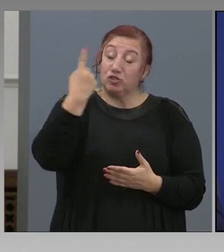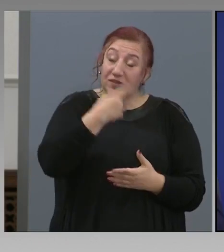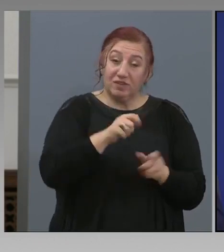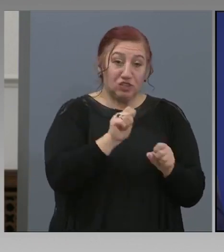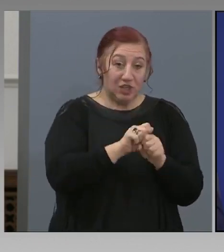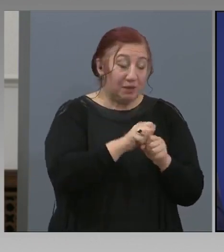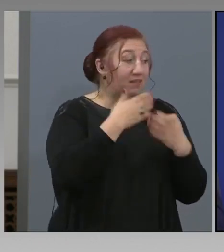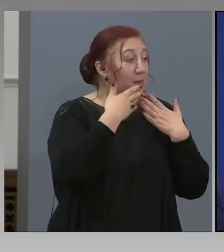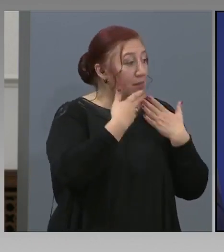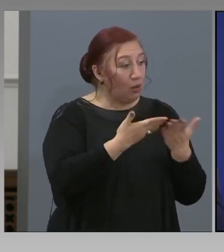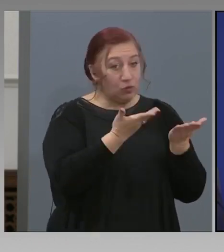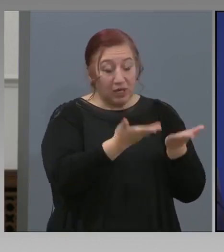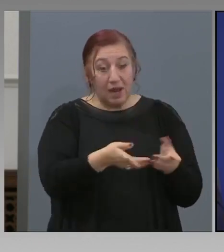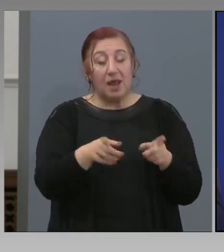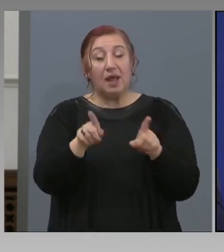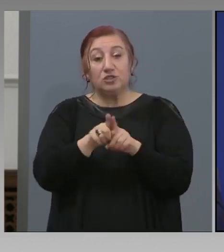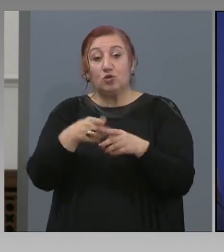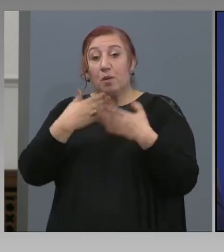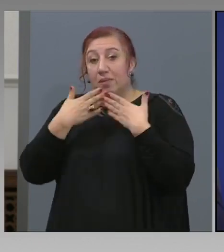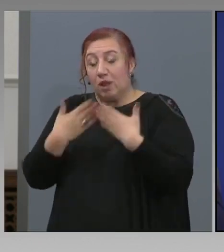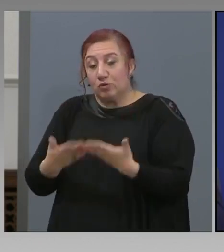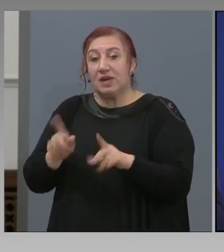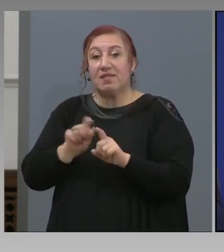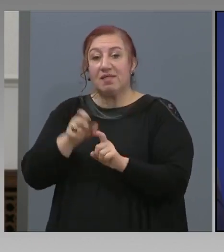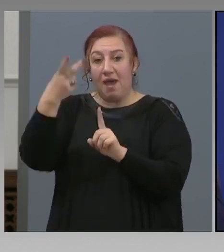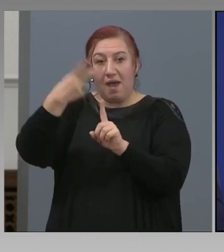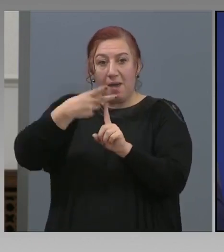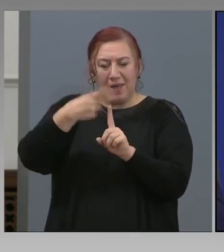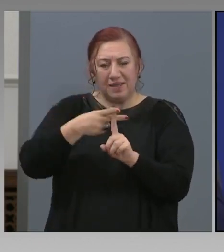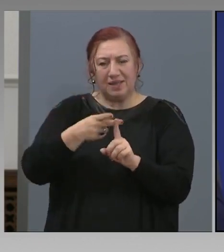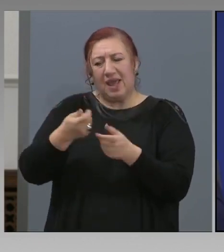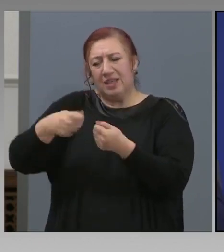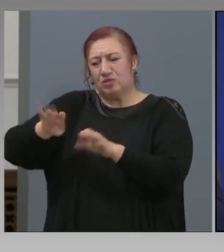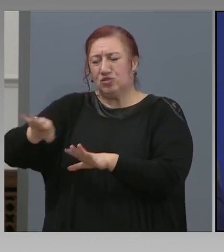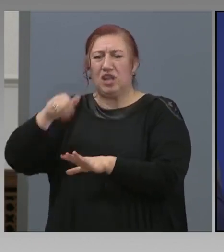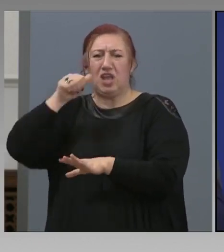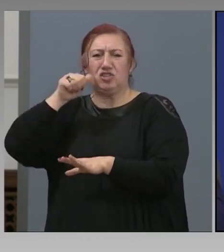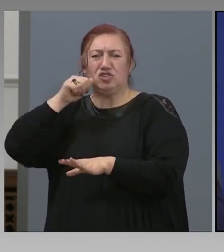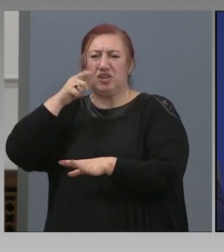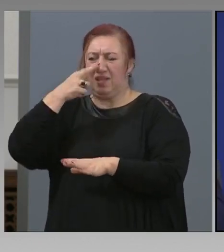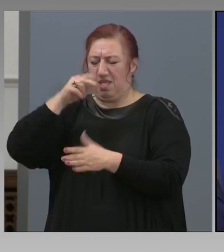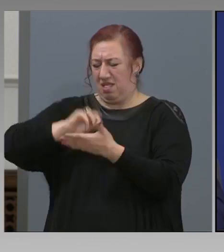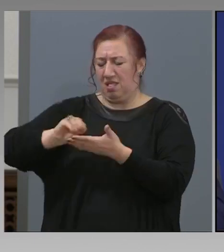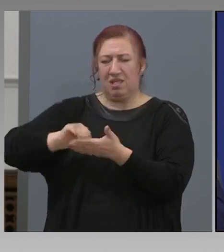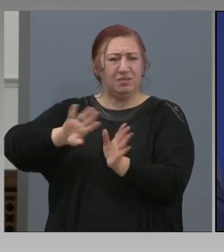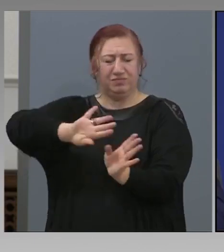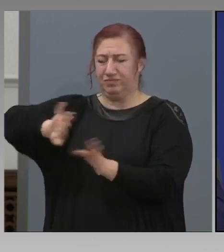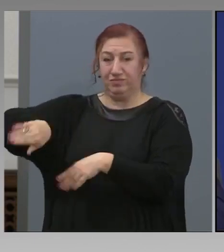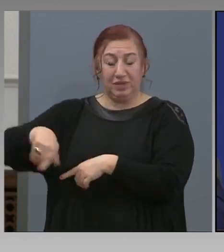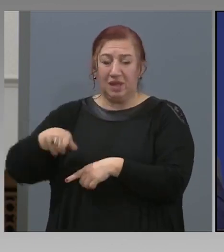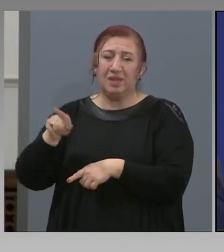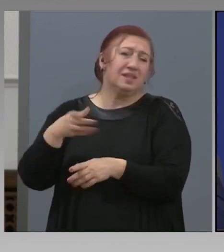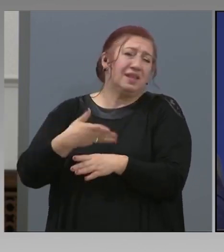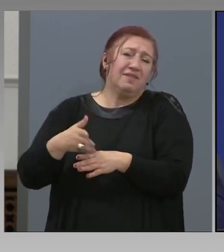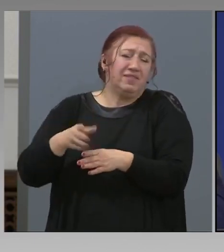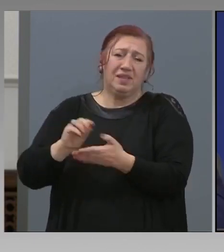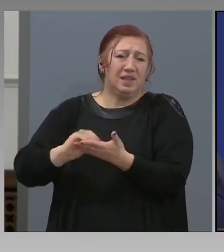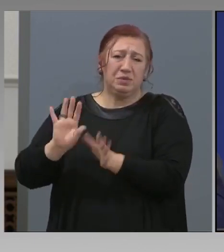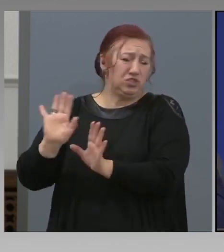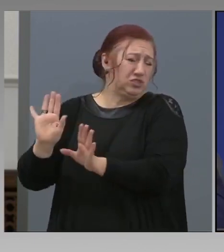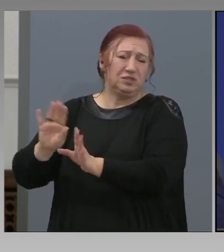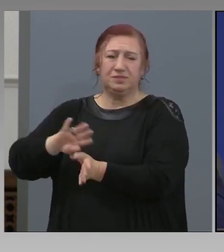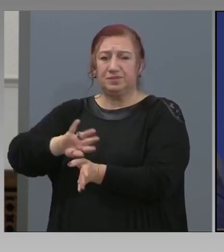благодаря и на медиите. С изключение на жълти сайтове, които пишат лъжи, нали? Те винаги си ги пишат,